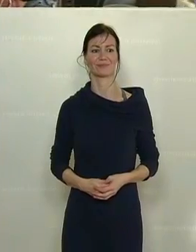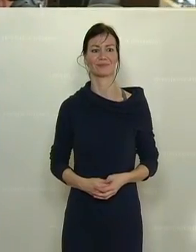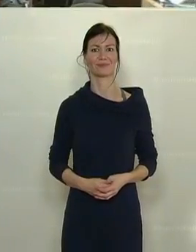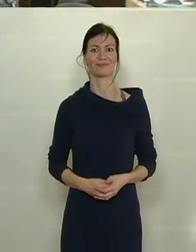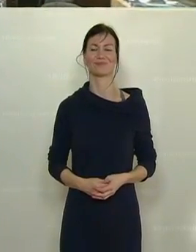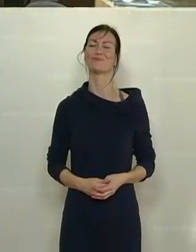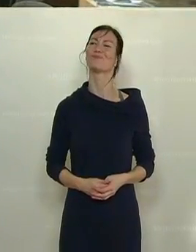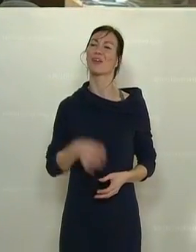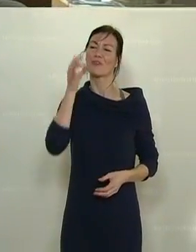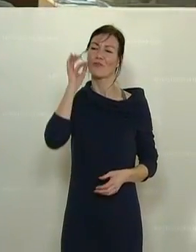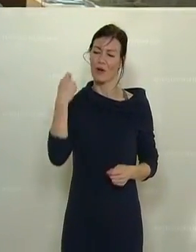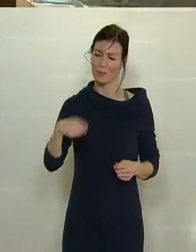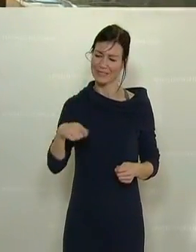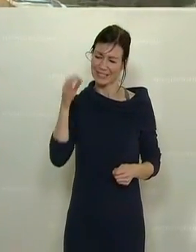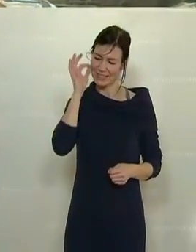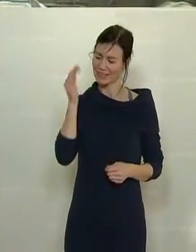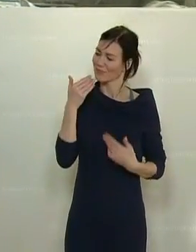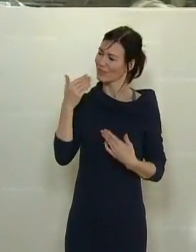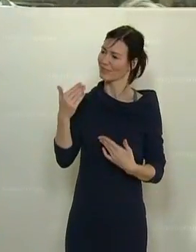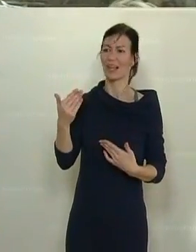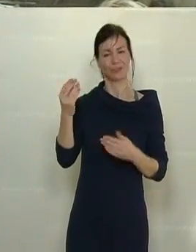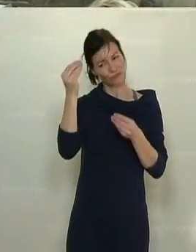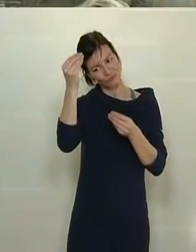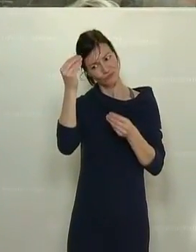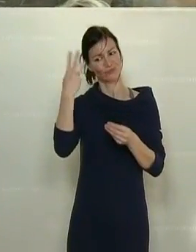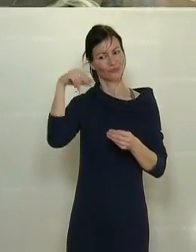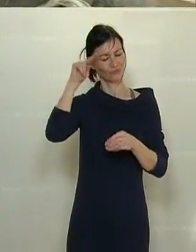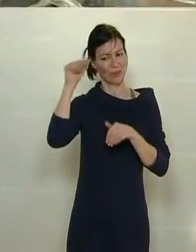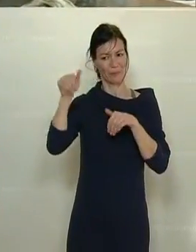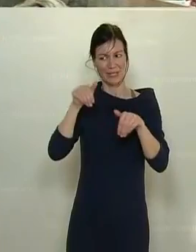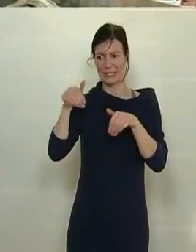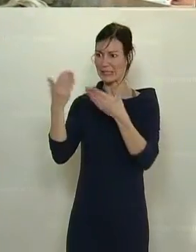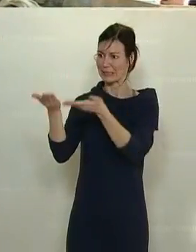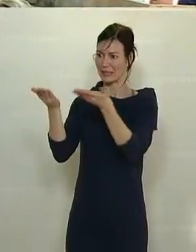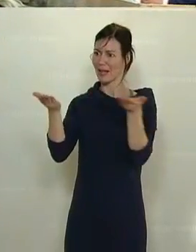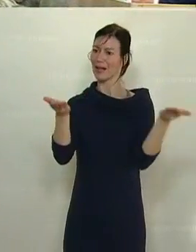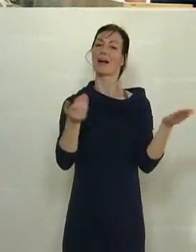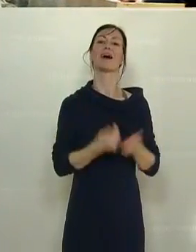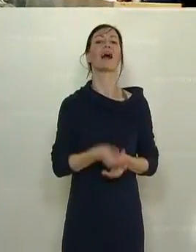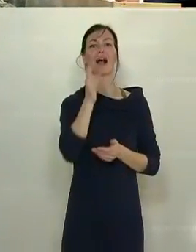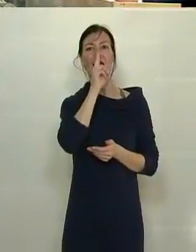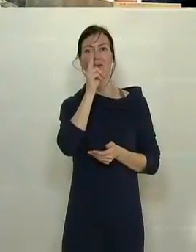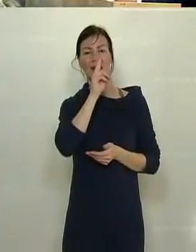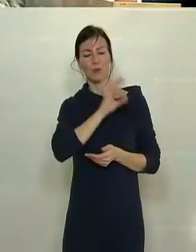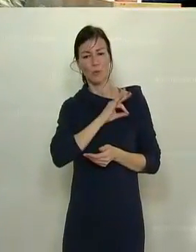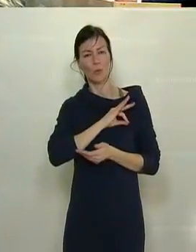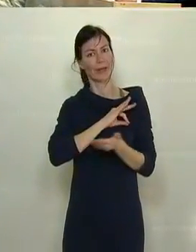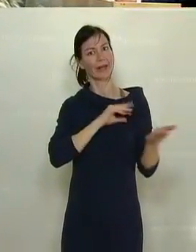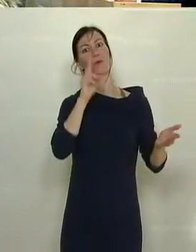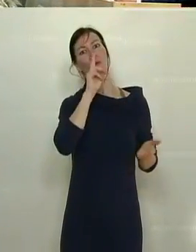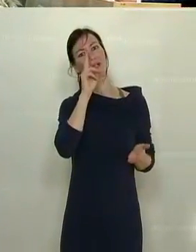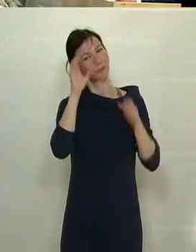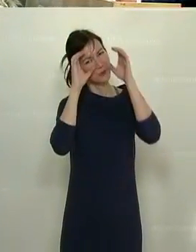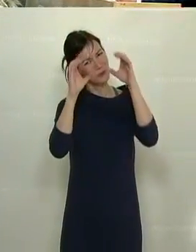Vielen Dank Frau Präsidentin, geschätzte Herren Minister, liebe Kolleginnen und Kollegen, liebe Zuseherinnen und Zuseher zu Hause vor den